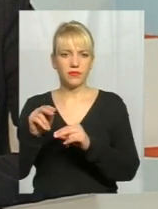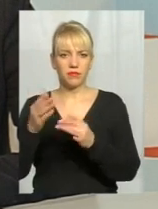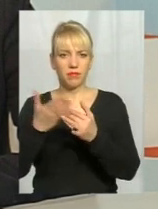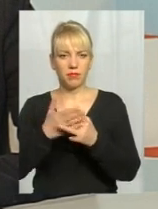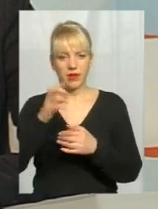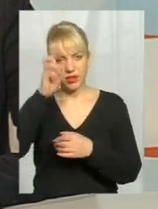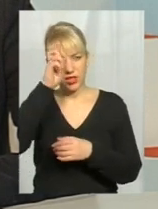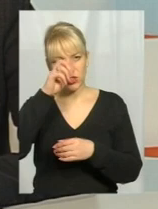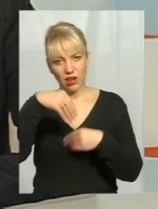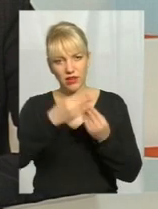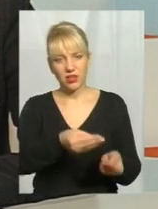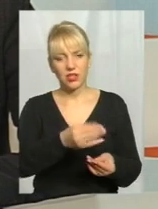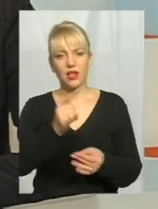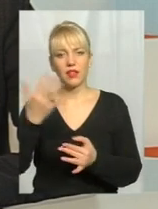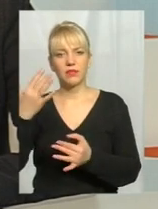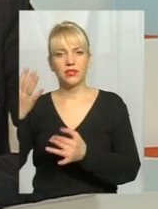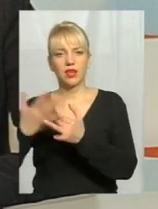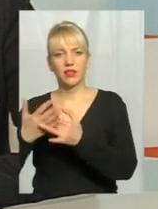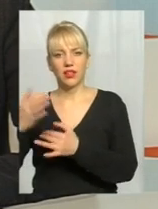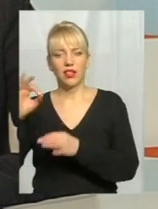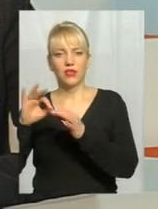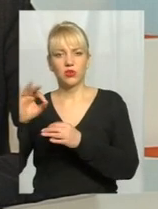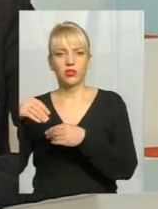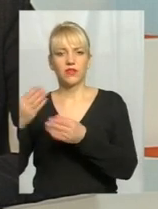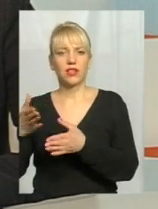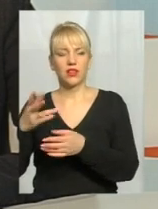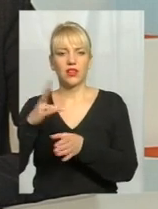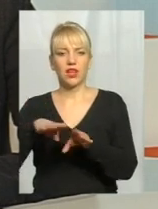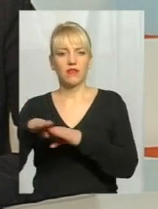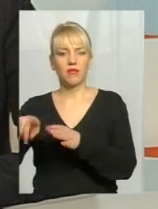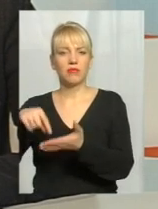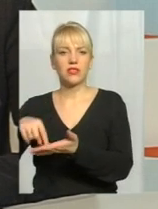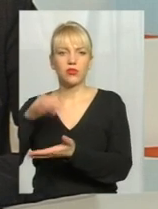пільгою, яка надається на рівні міста.